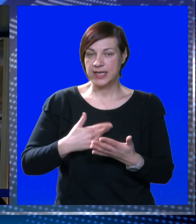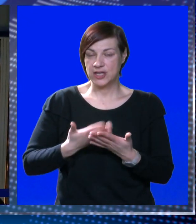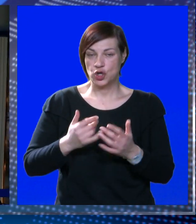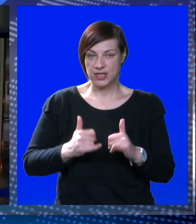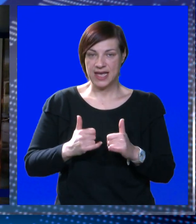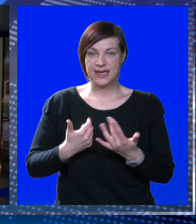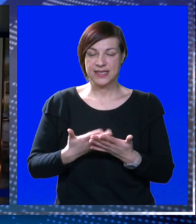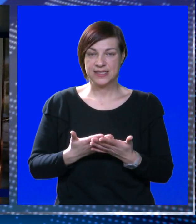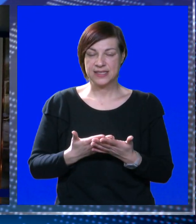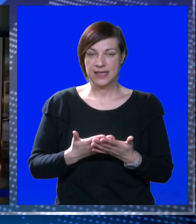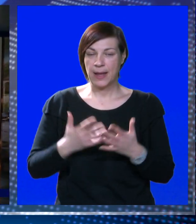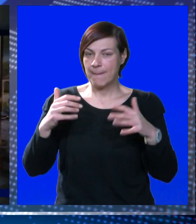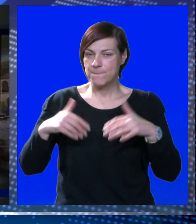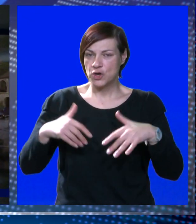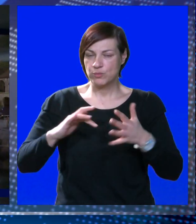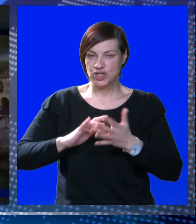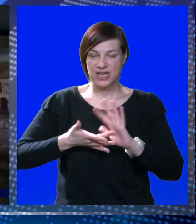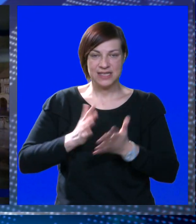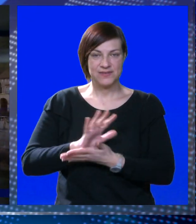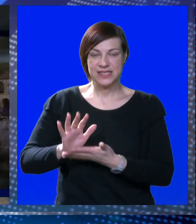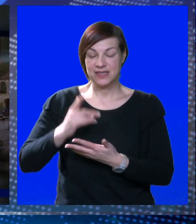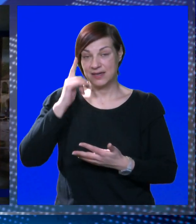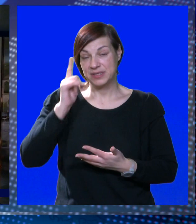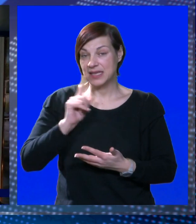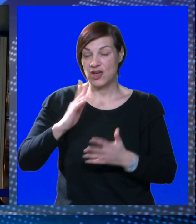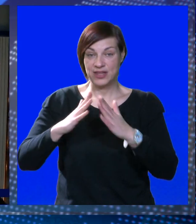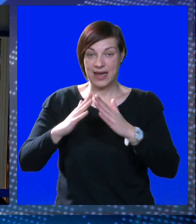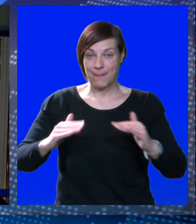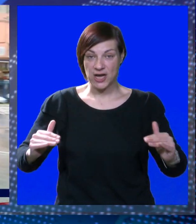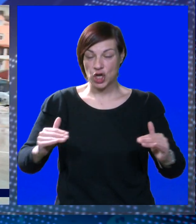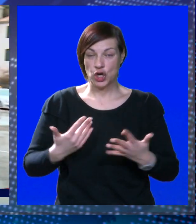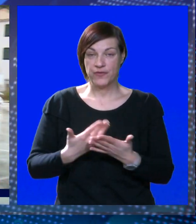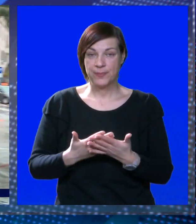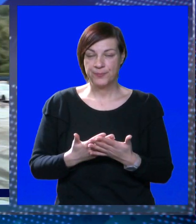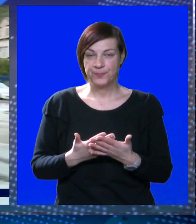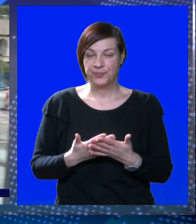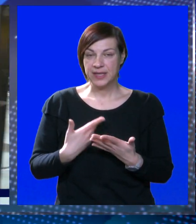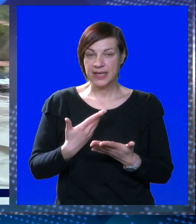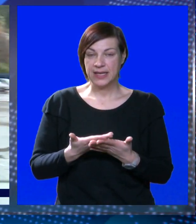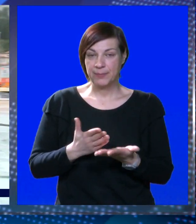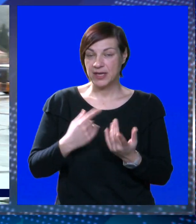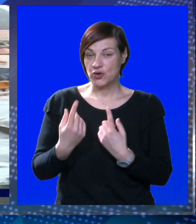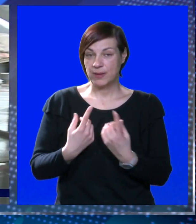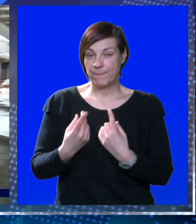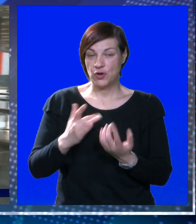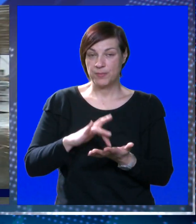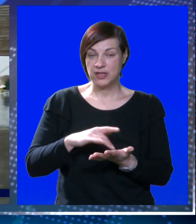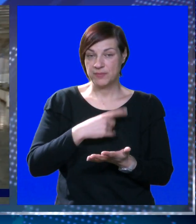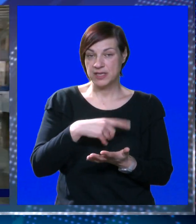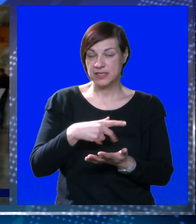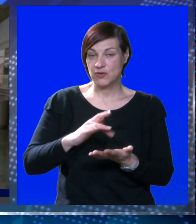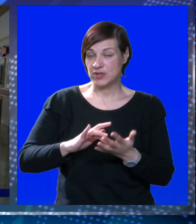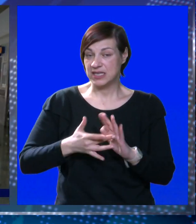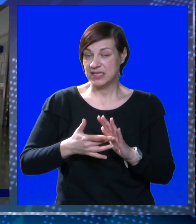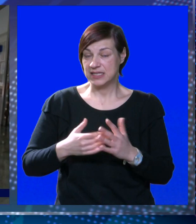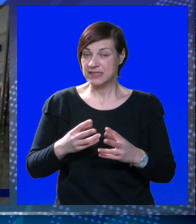to baš danas. Je propusta na sve strane, vidite. Mislim, kao da nema uopće zaštite nikakve, jel? A ipak je ovdje promjetno mjesto, ljudi